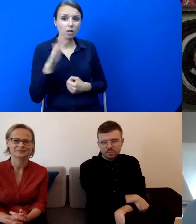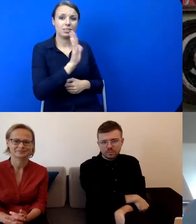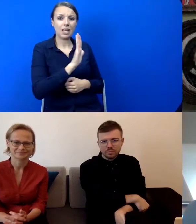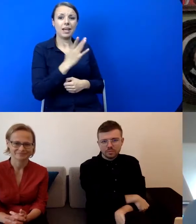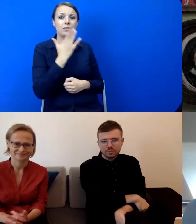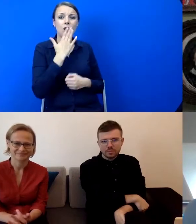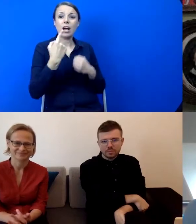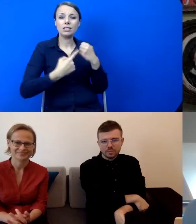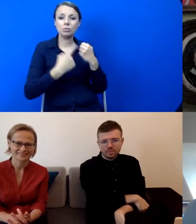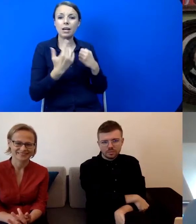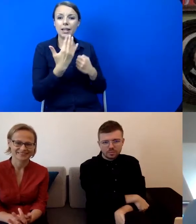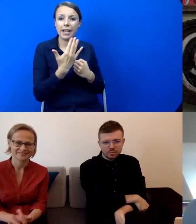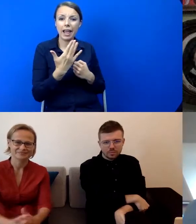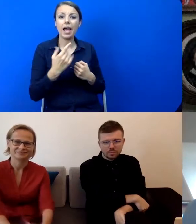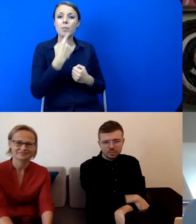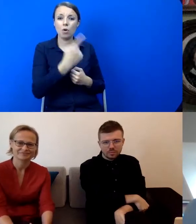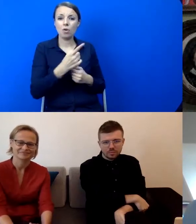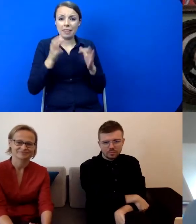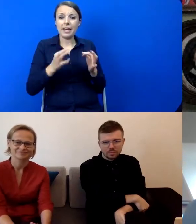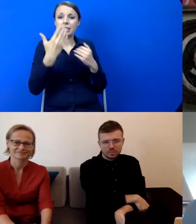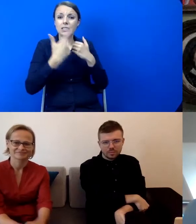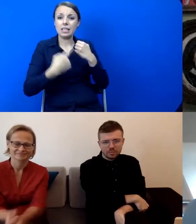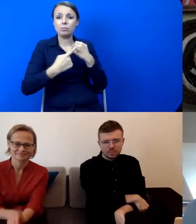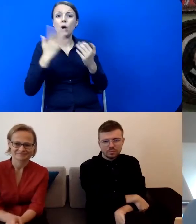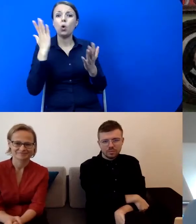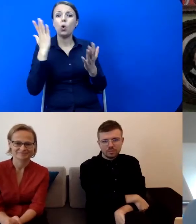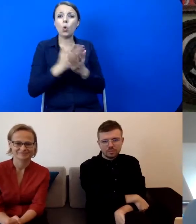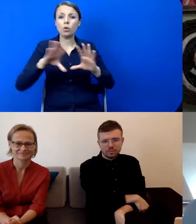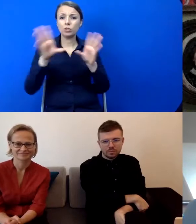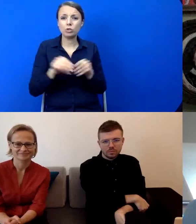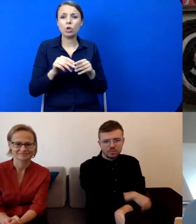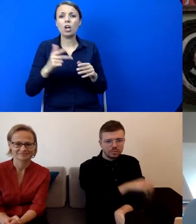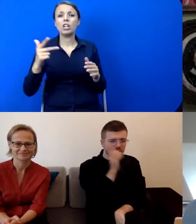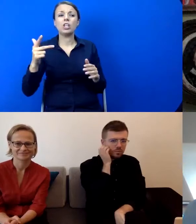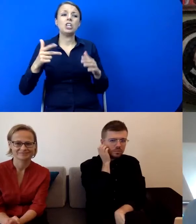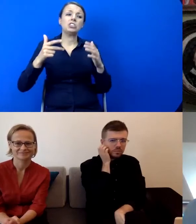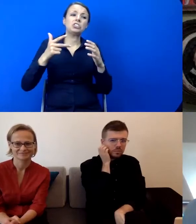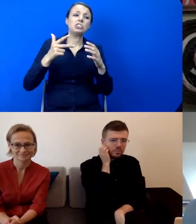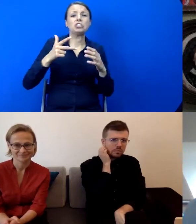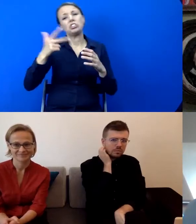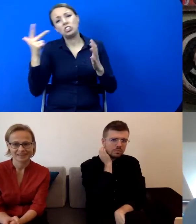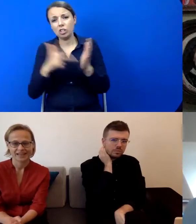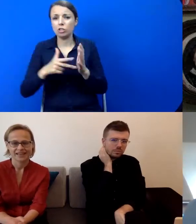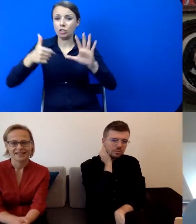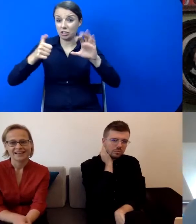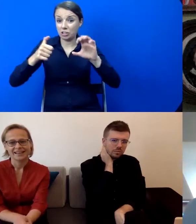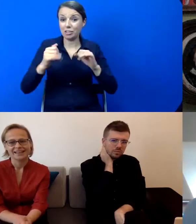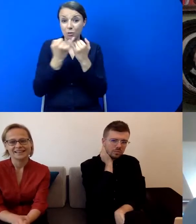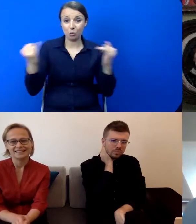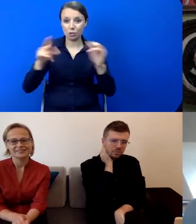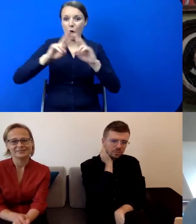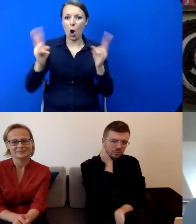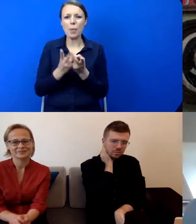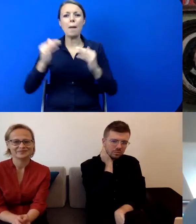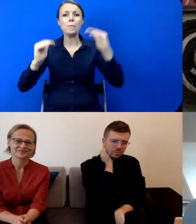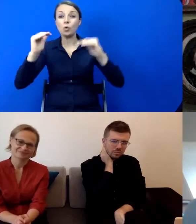liczba w tej chwili już powyżej 3600 obiektów. W porównaniu z muzeami to nie